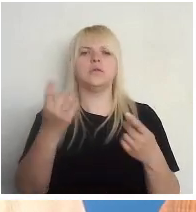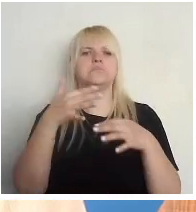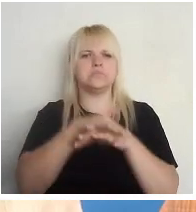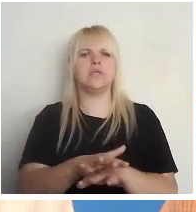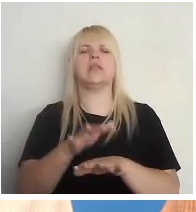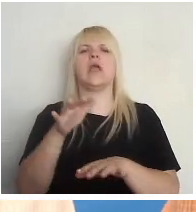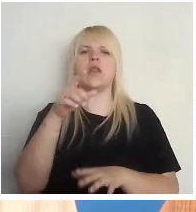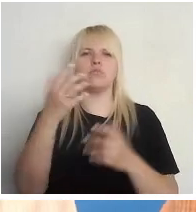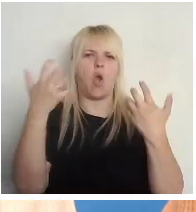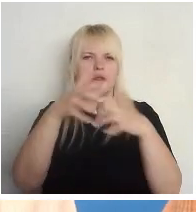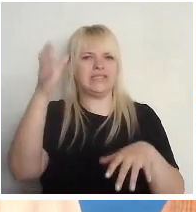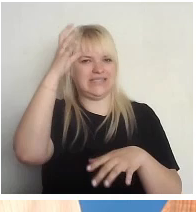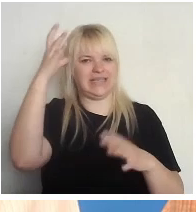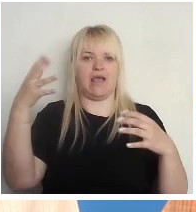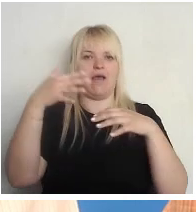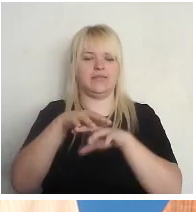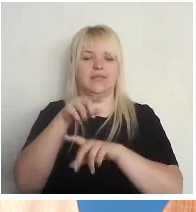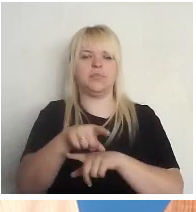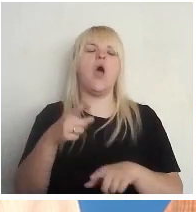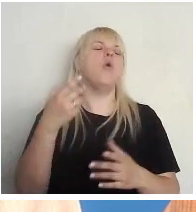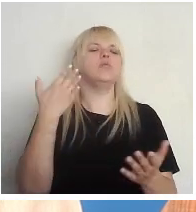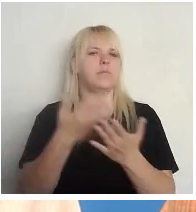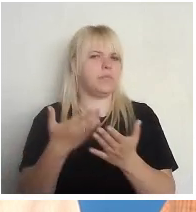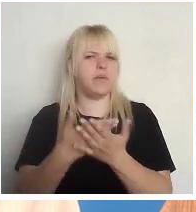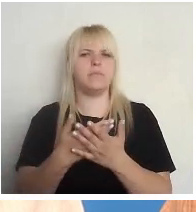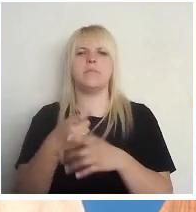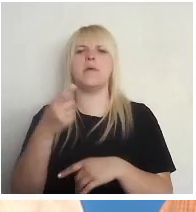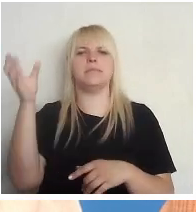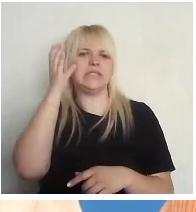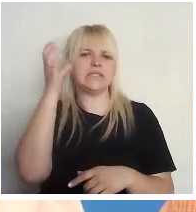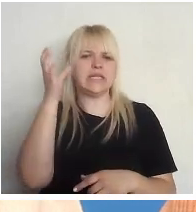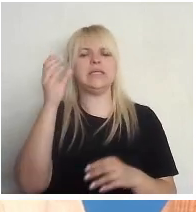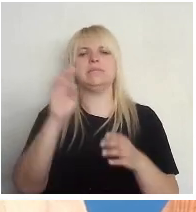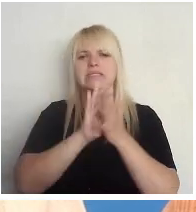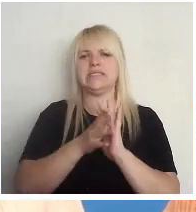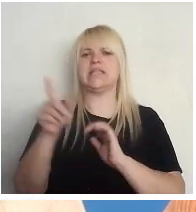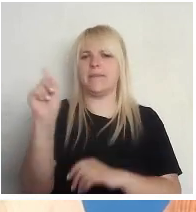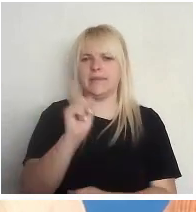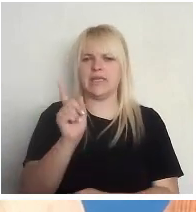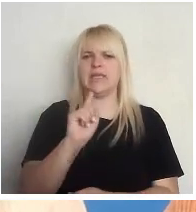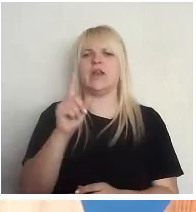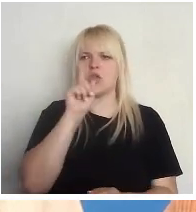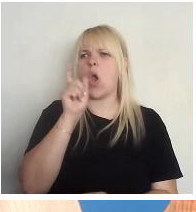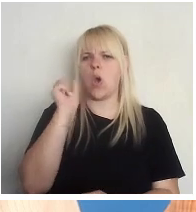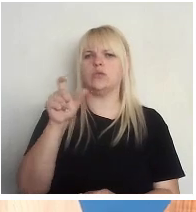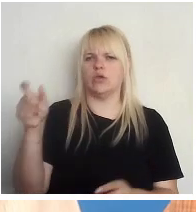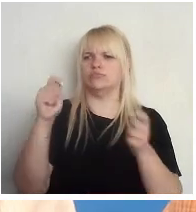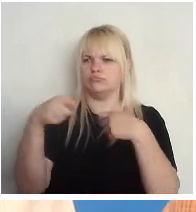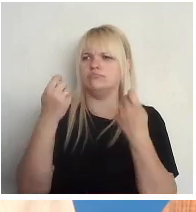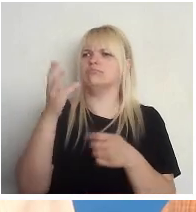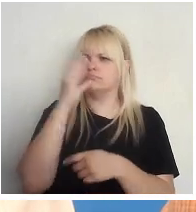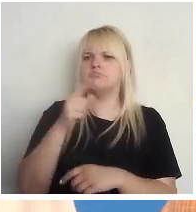politikas zinātne. Ja izglītības sistēmā jauniešiem tiek dotiespēju